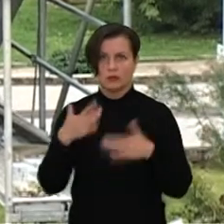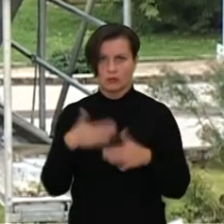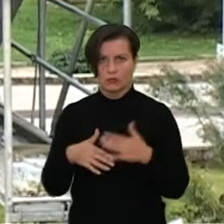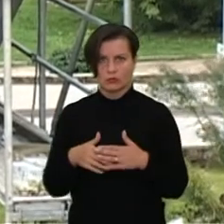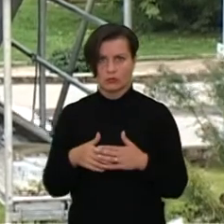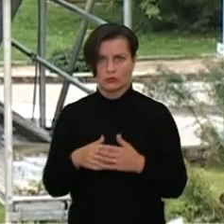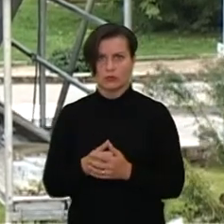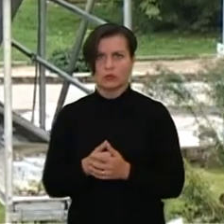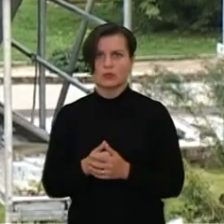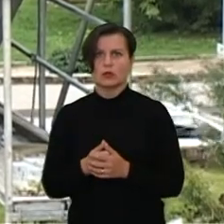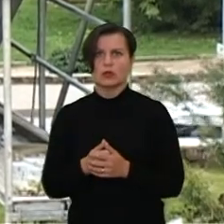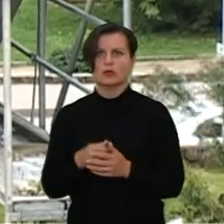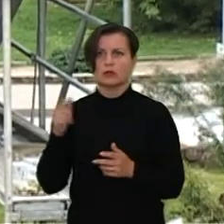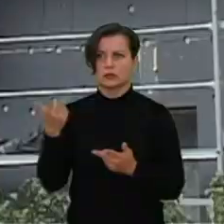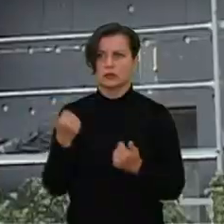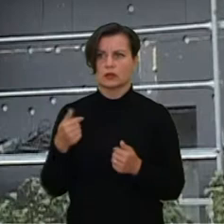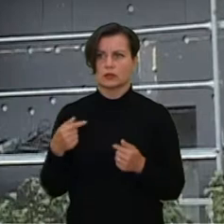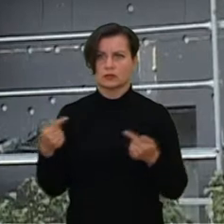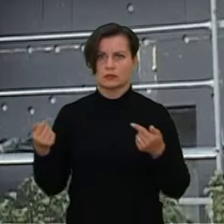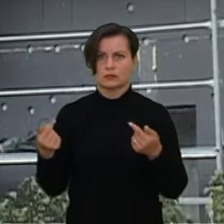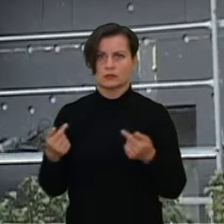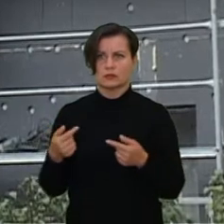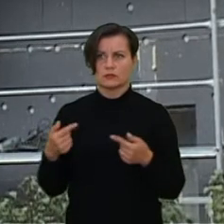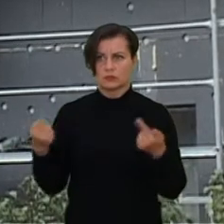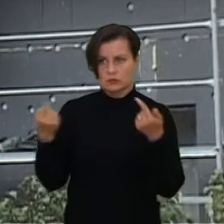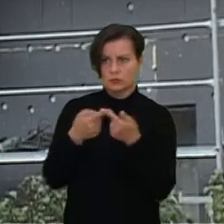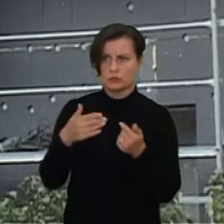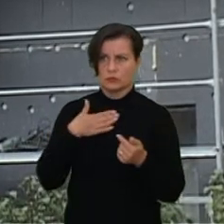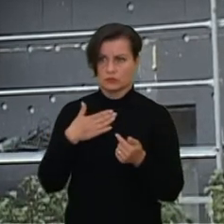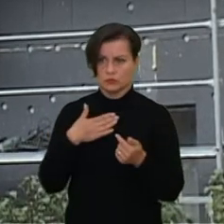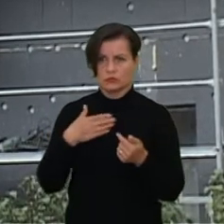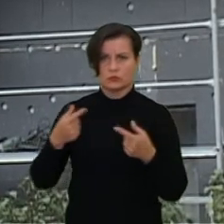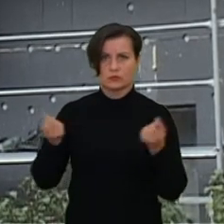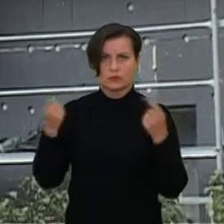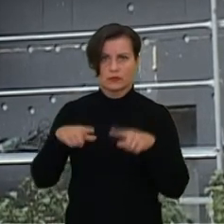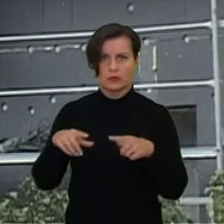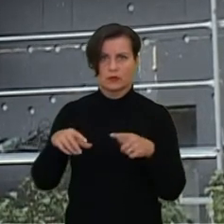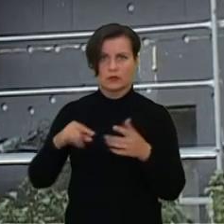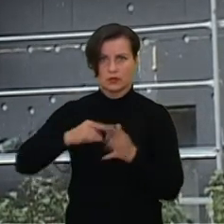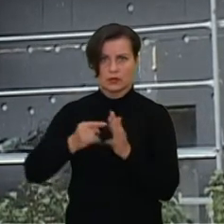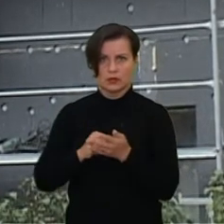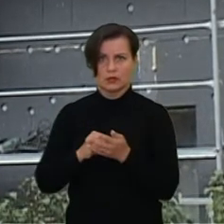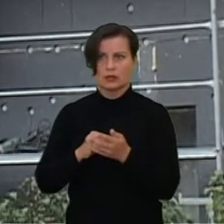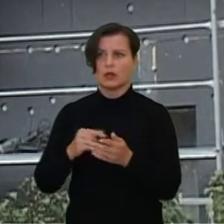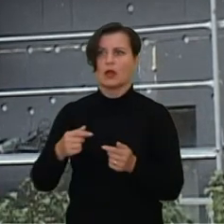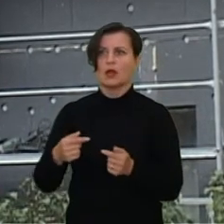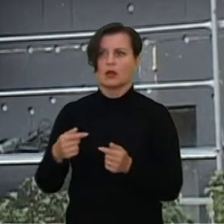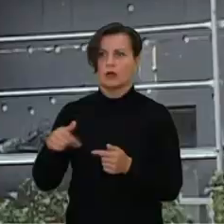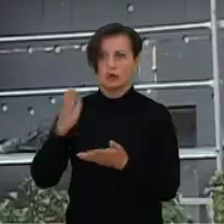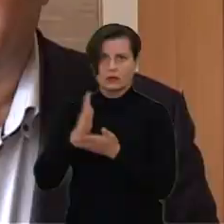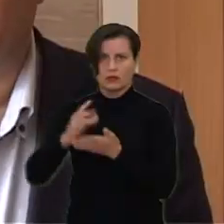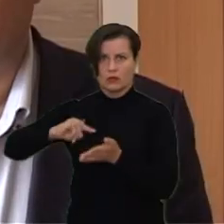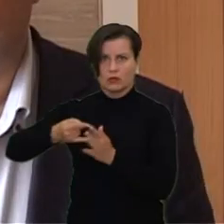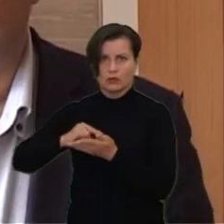tai susišaukia ir su, tarkim, mūsų savaldybės planais, kadangi pas mūsų yra planuojama iš